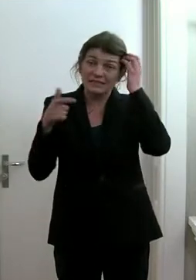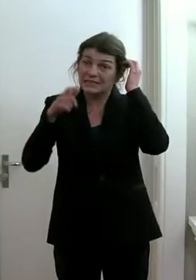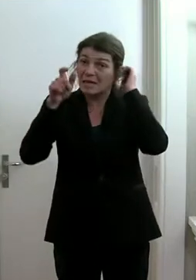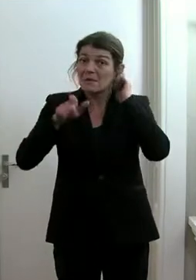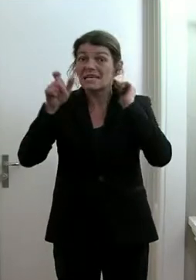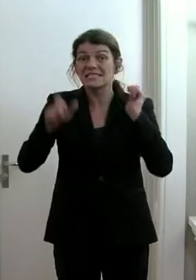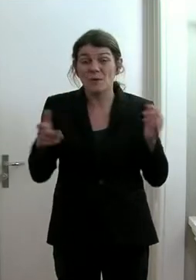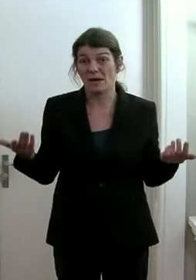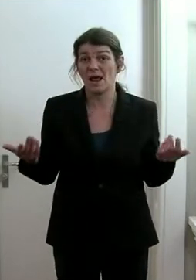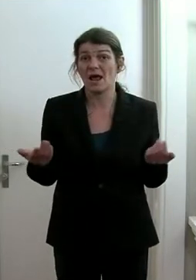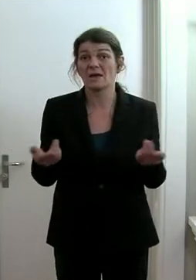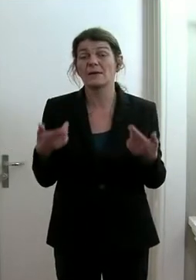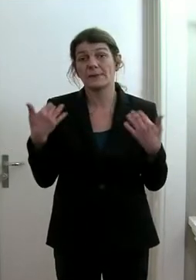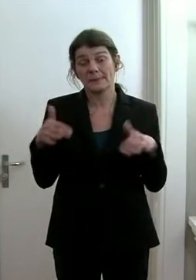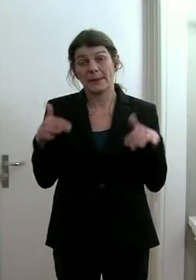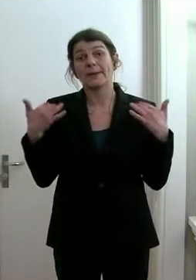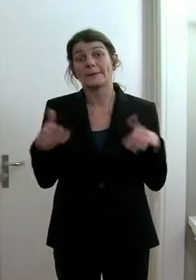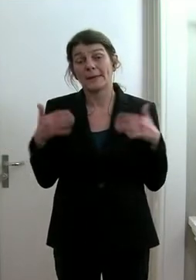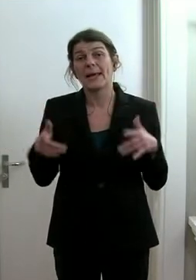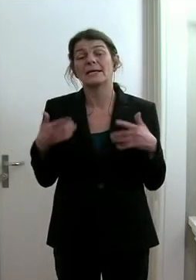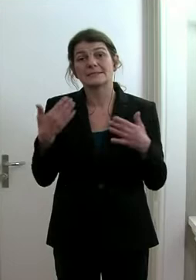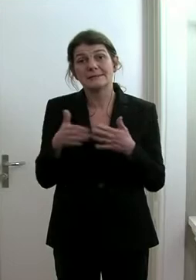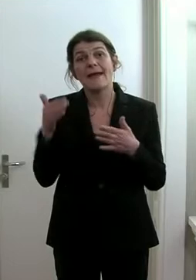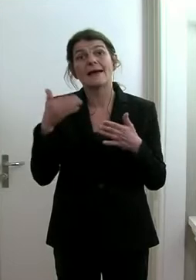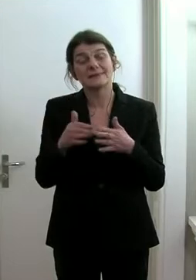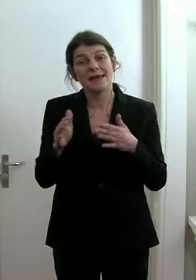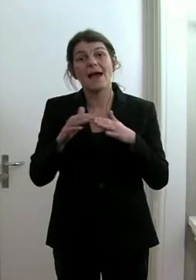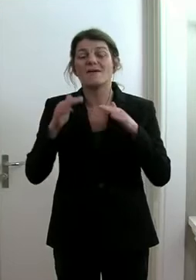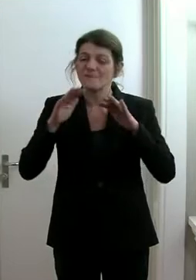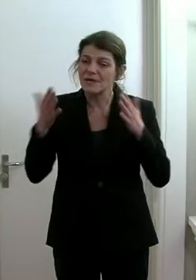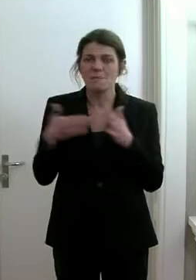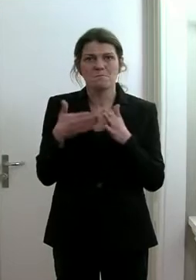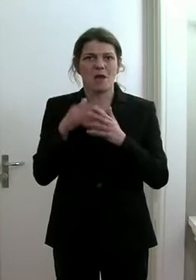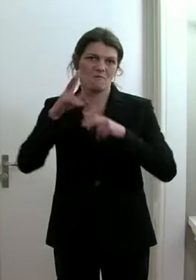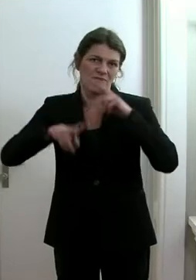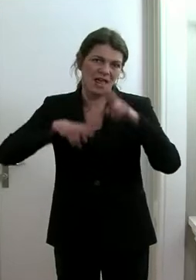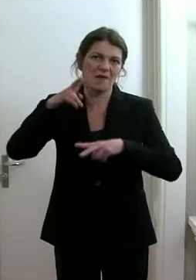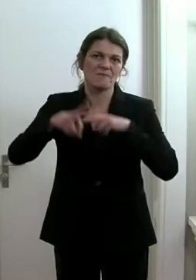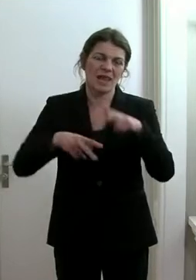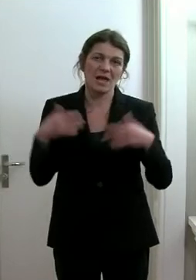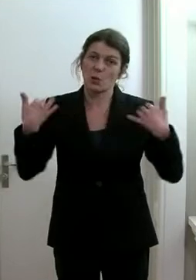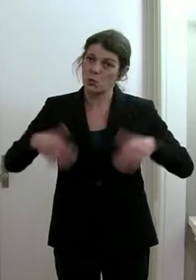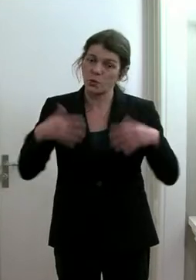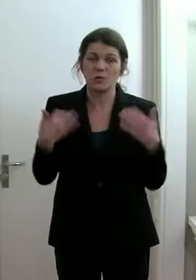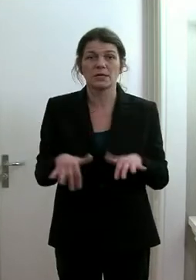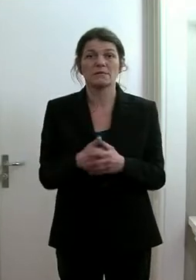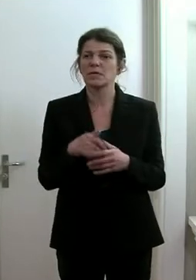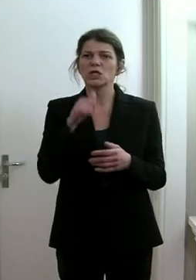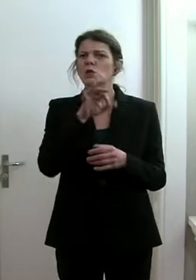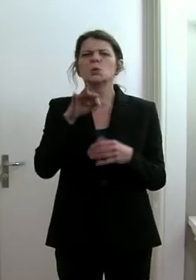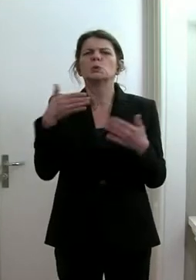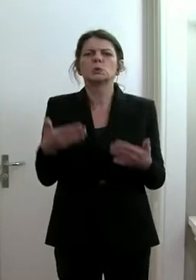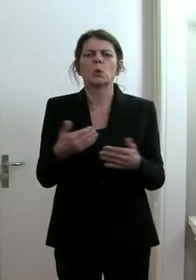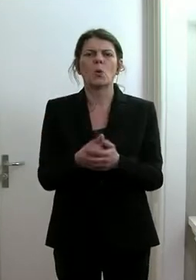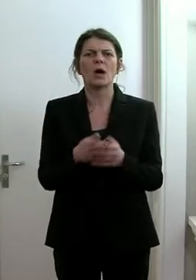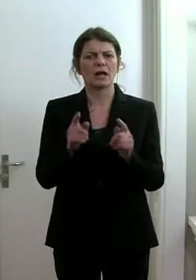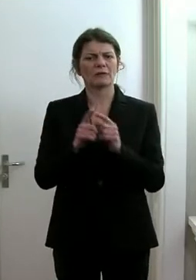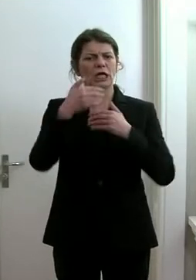sind sehr, sehr aufwendig in der Pflege. Es ist nicht nur so, dass die in